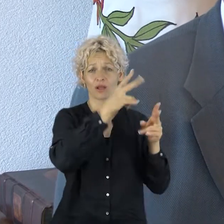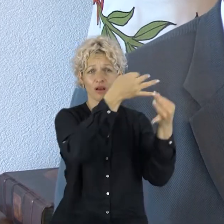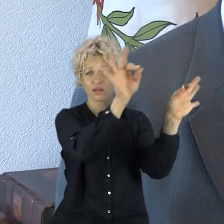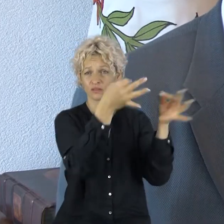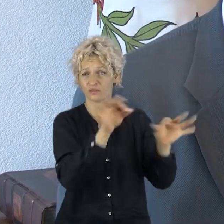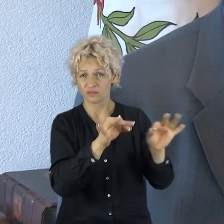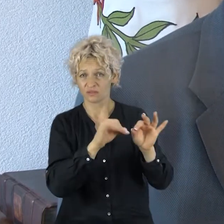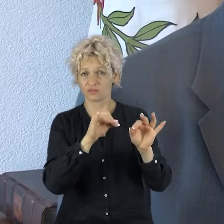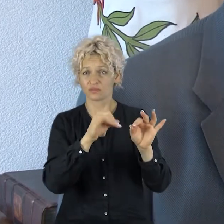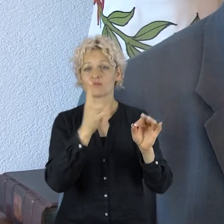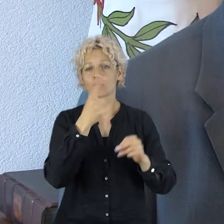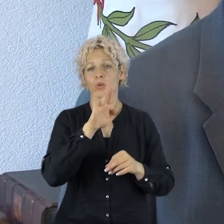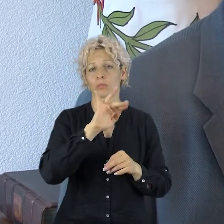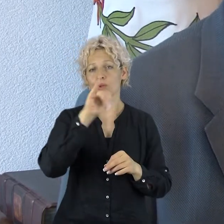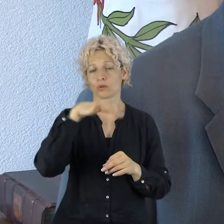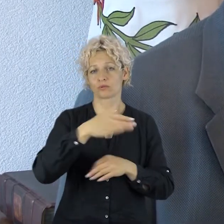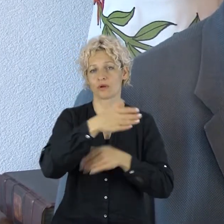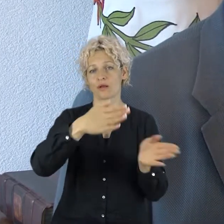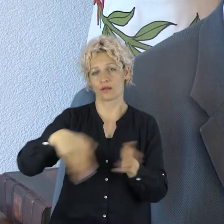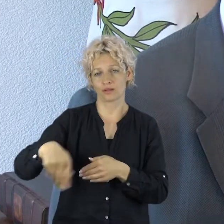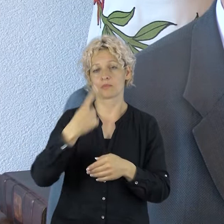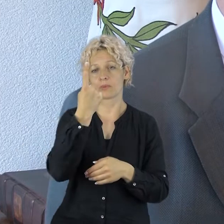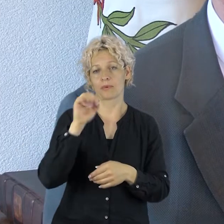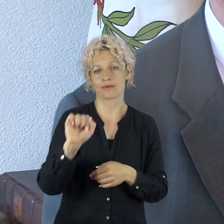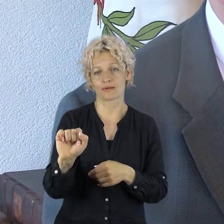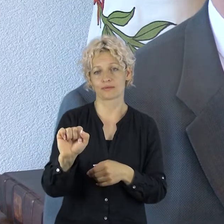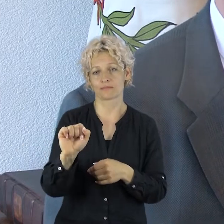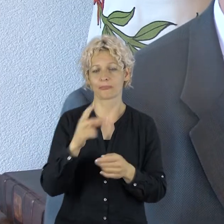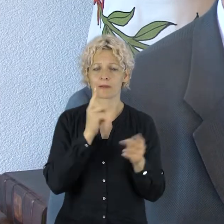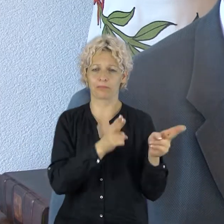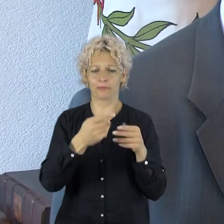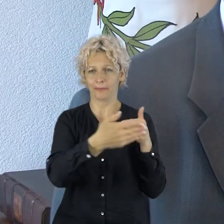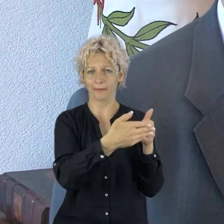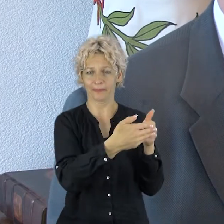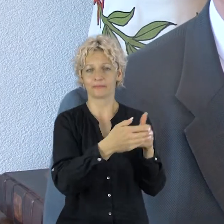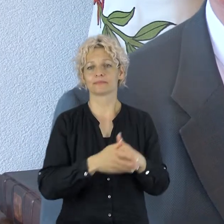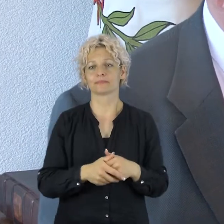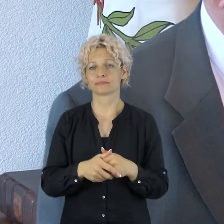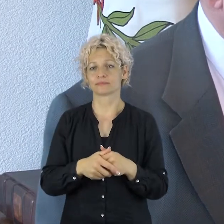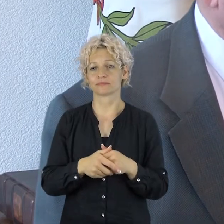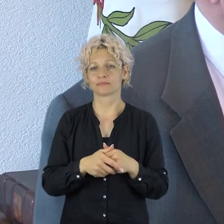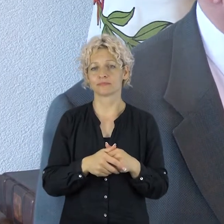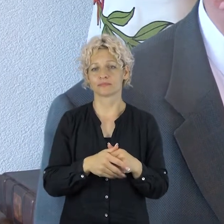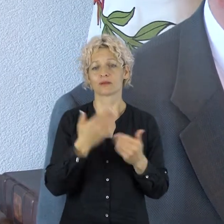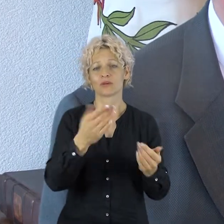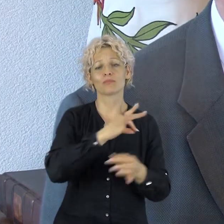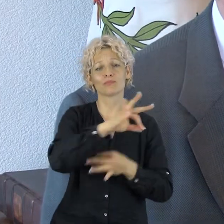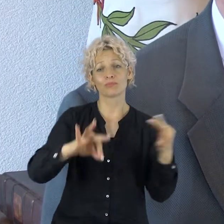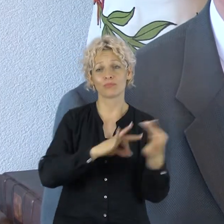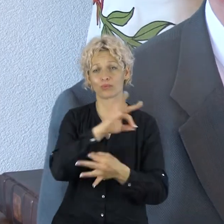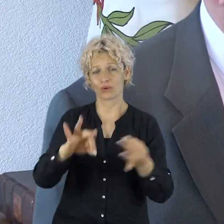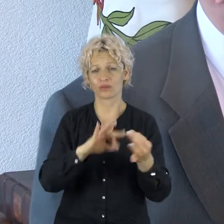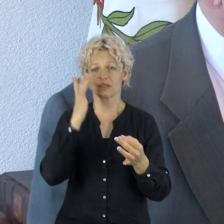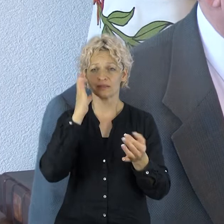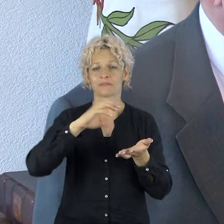dėmesį, kad Dubijos gatvės vienasa bendrabutis yra iš esmės pustuštis ir pagal savo konstrukciją,